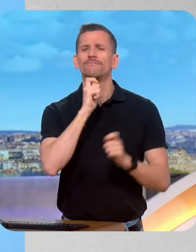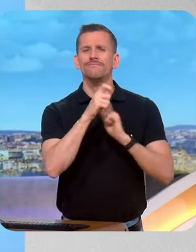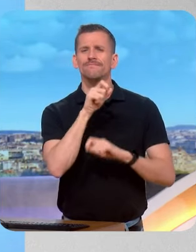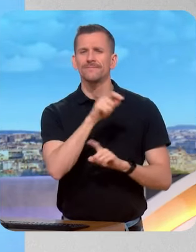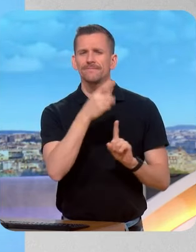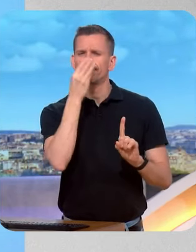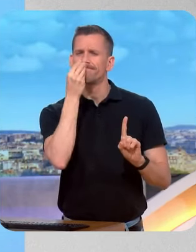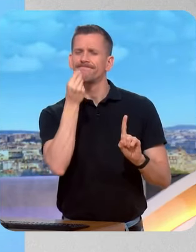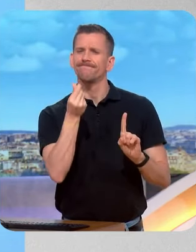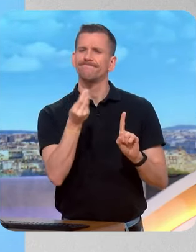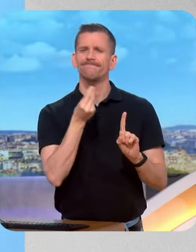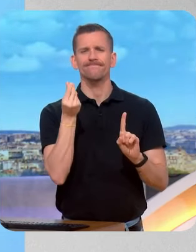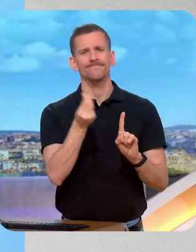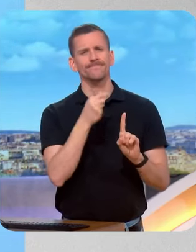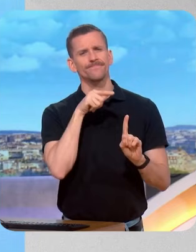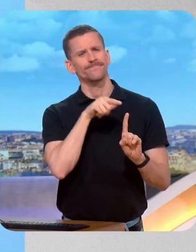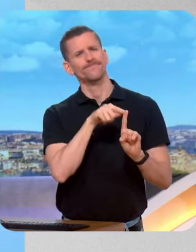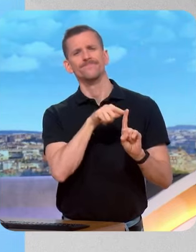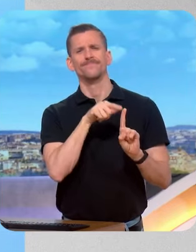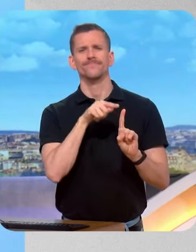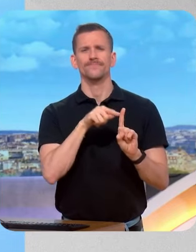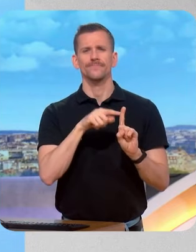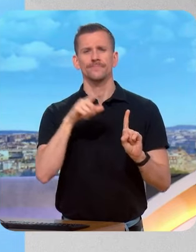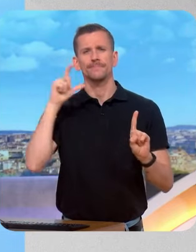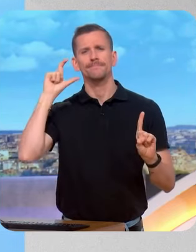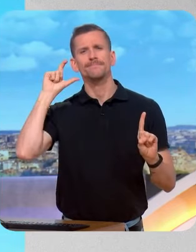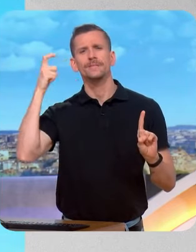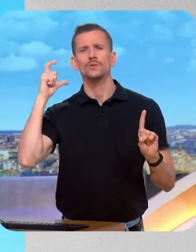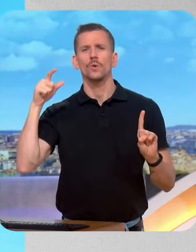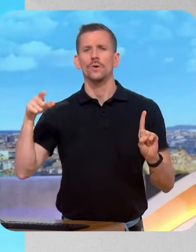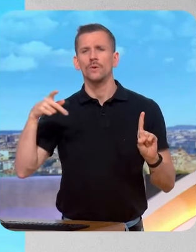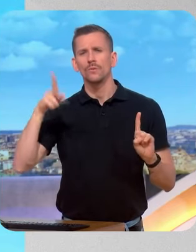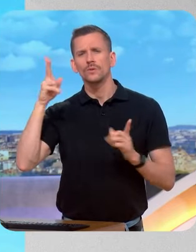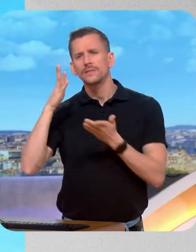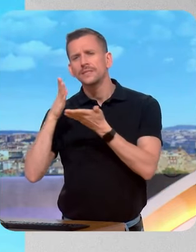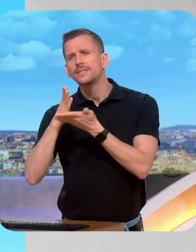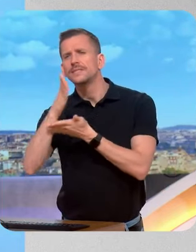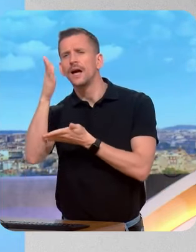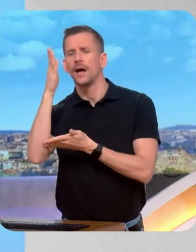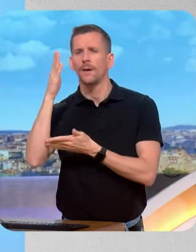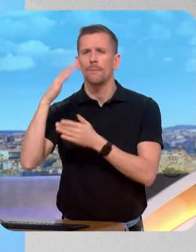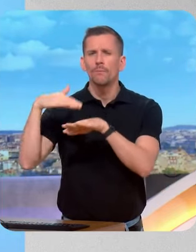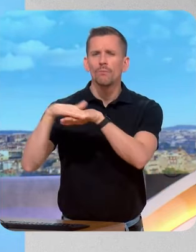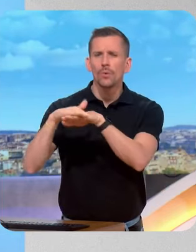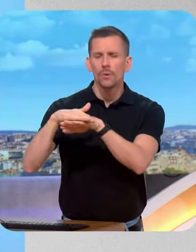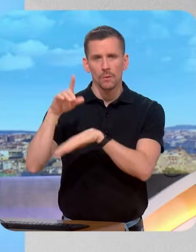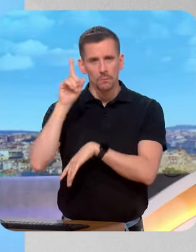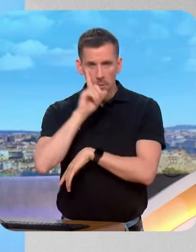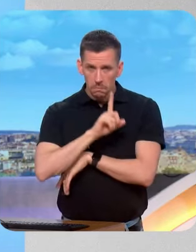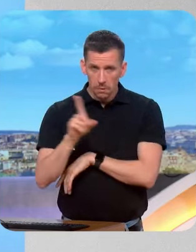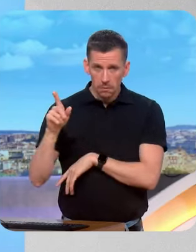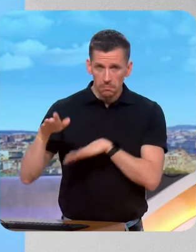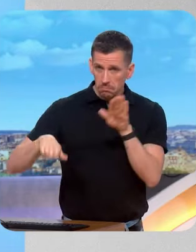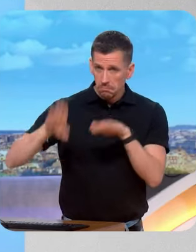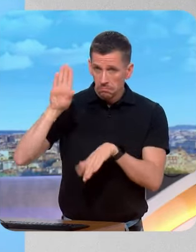a quand même pensé à sa carrière politique. Il a 72 ans. Il n'a pas exclu de se présenter à la prochaine élection présidentielle. Est-ce que